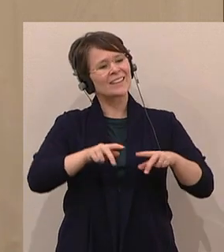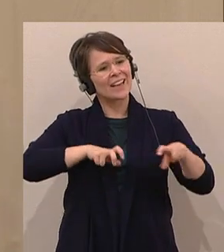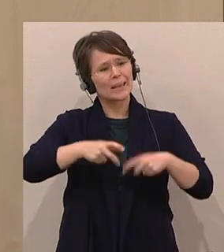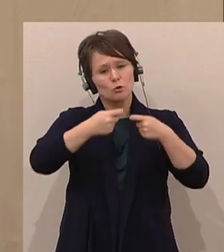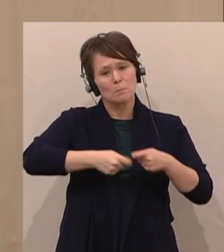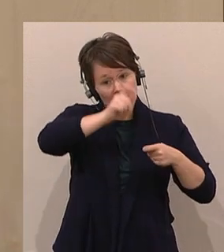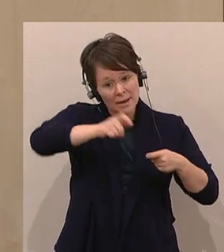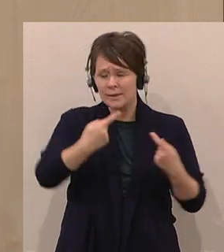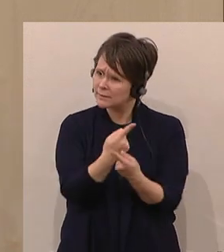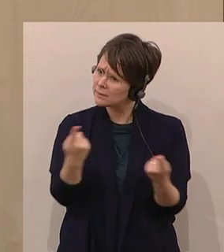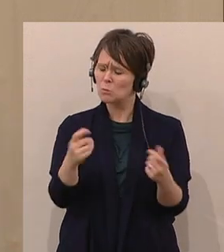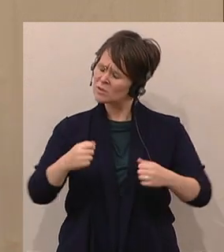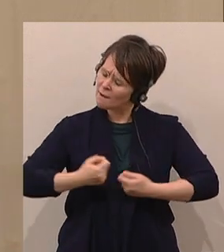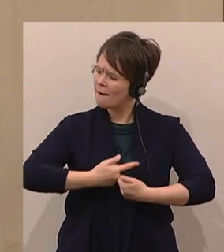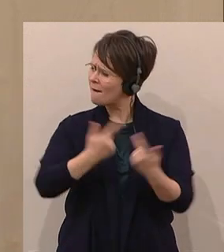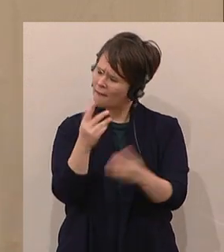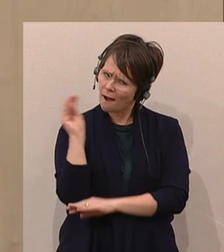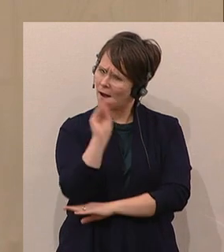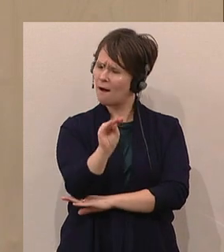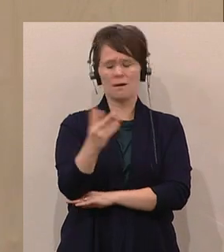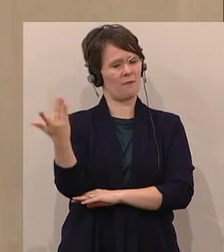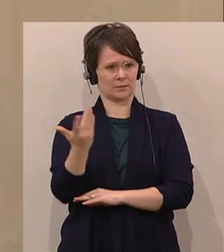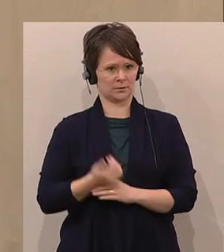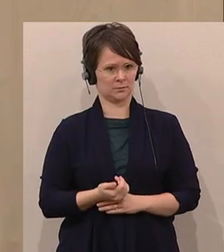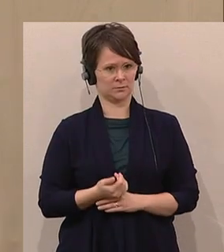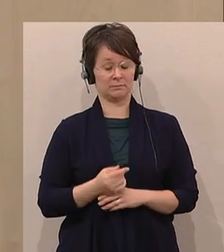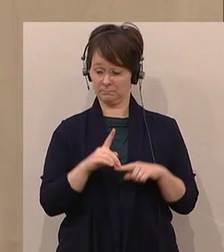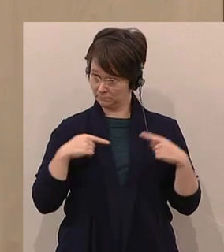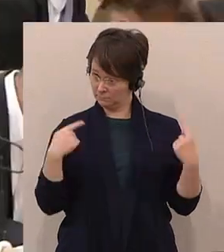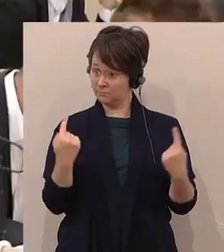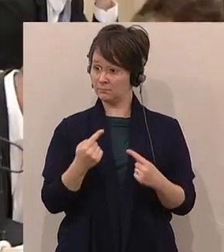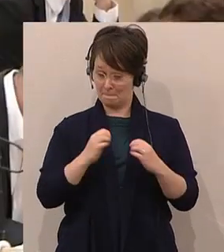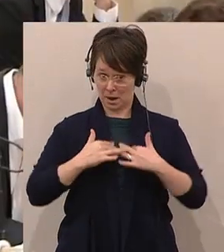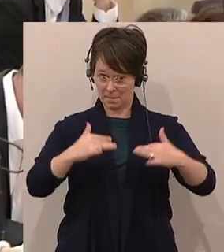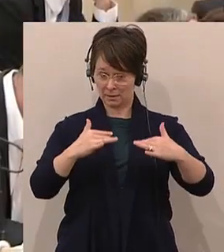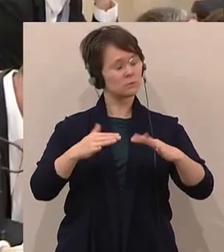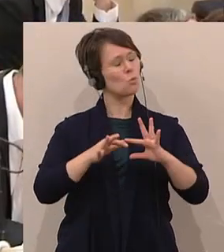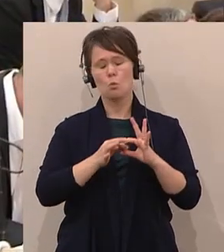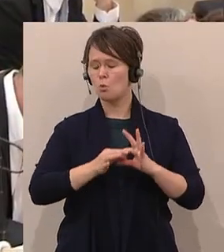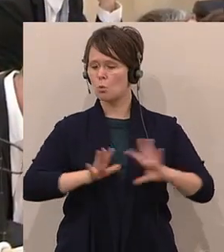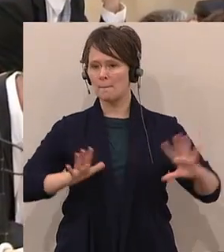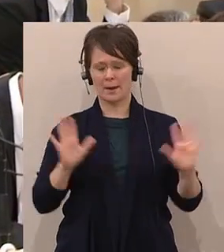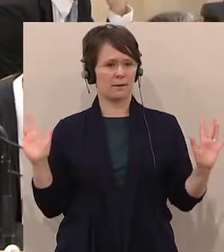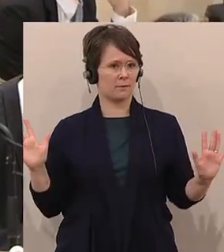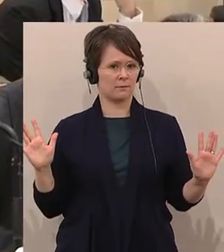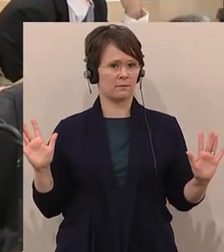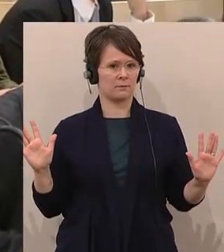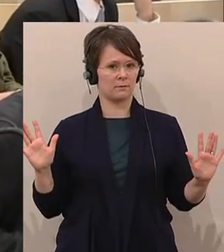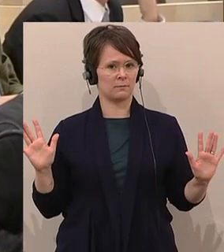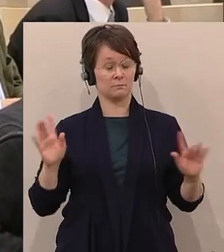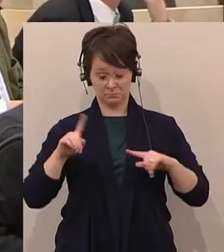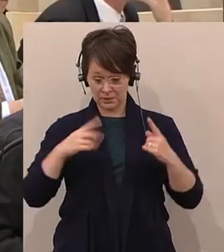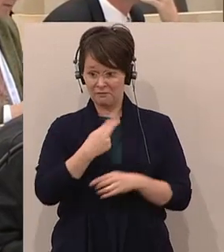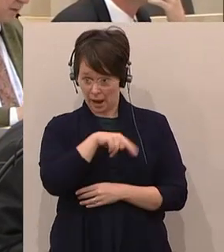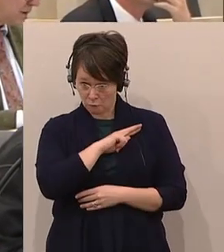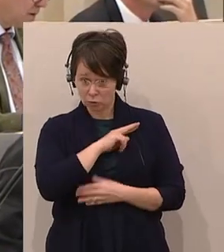ein klares Signal zu geben. Wir sind ein unabhängiges Parlament. Wir sind für die Gesetzgebung, für das